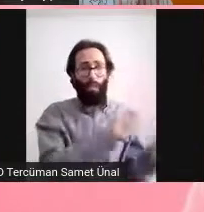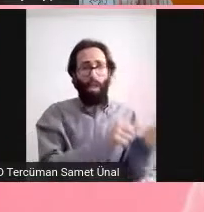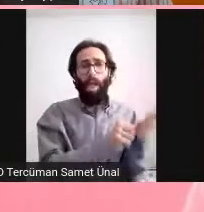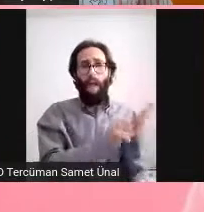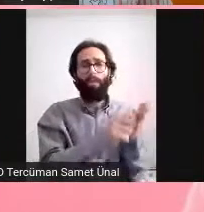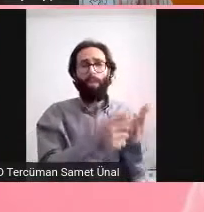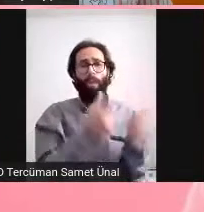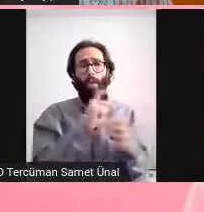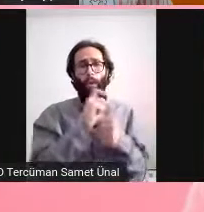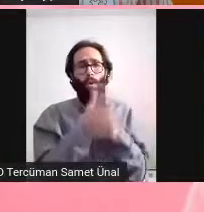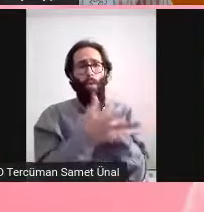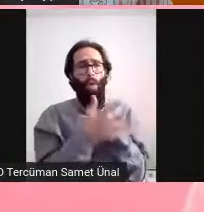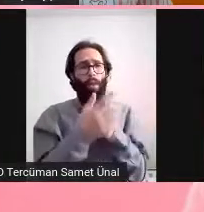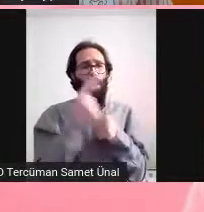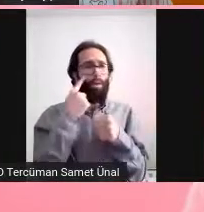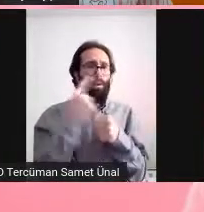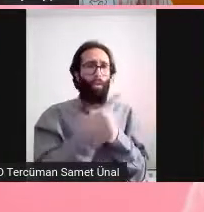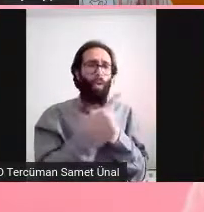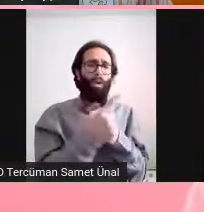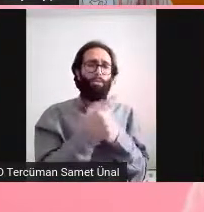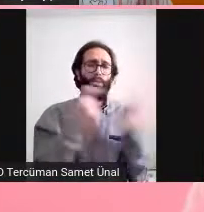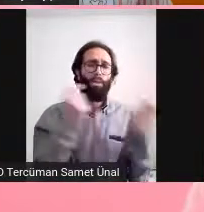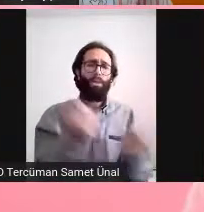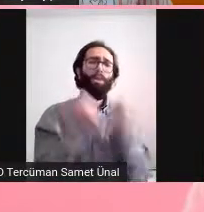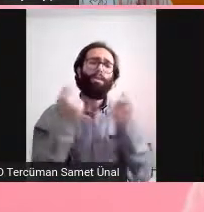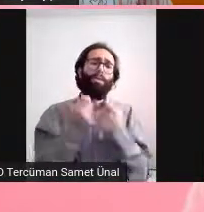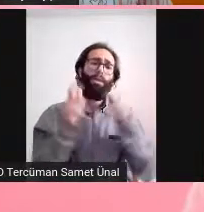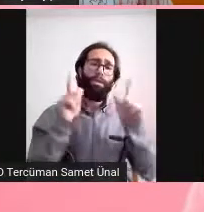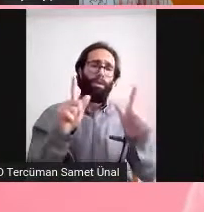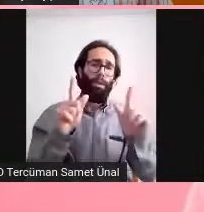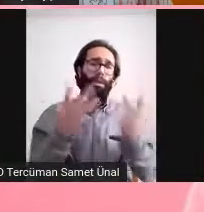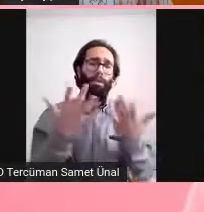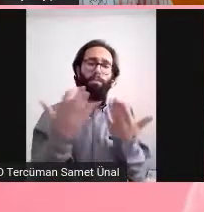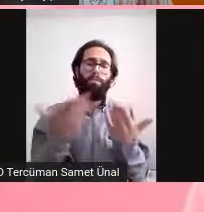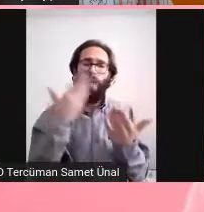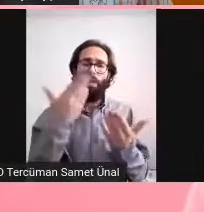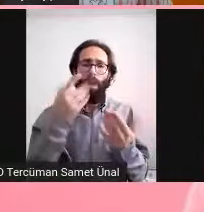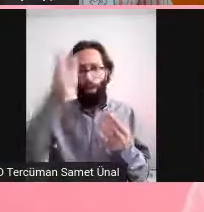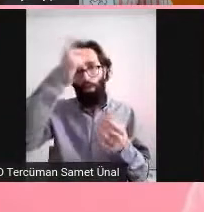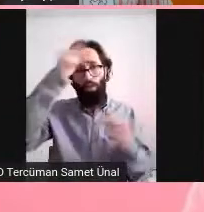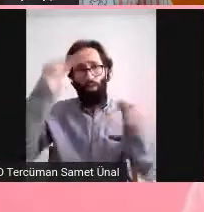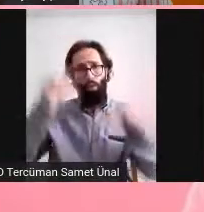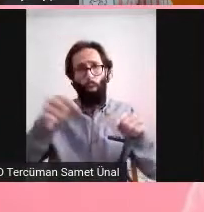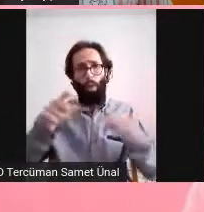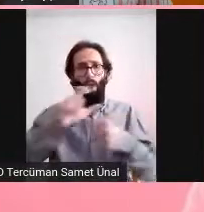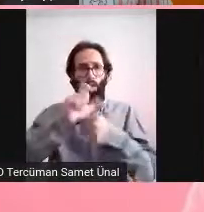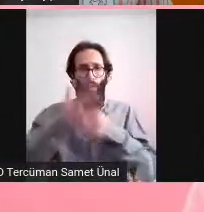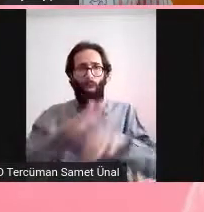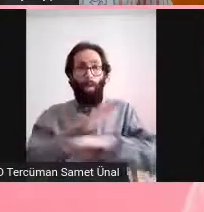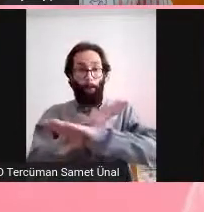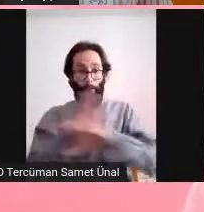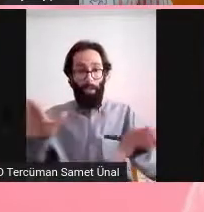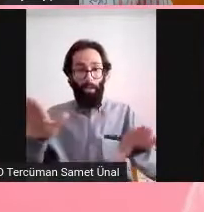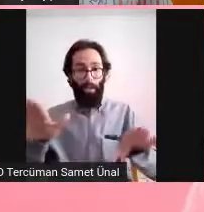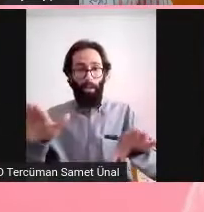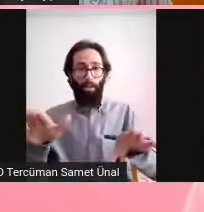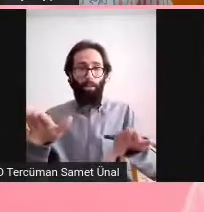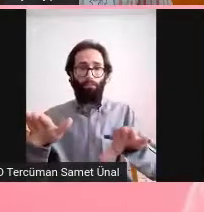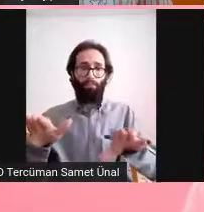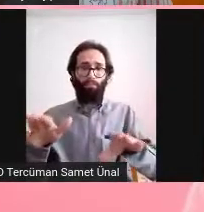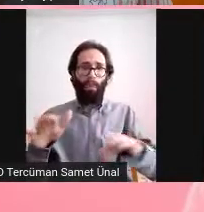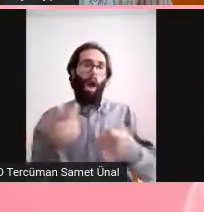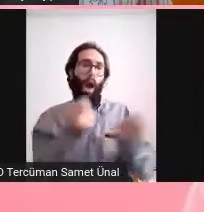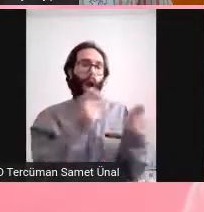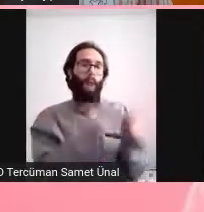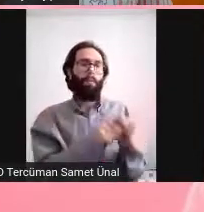Hani diyelim ki ülkemizde hiç korona kalmadı. Ya yine de çalışmak gerekiyor. Çünkü bilmiyorsun yani 5 sene sonra